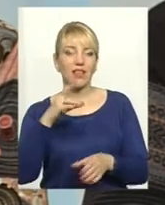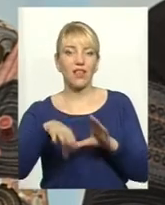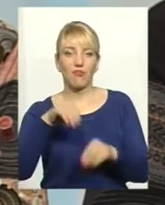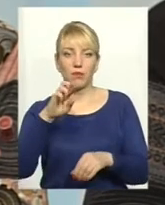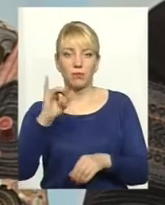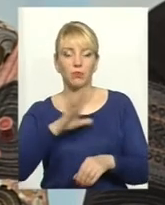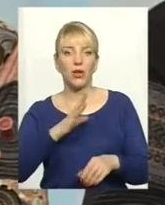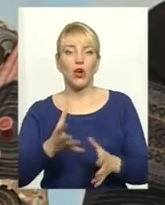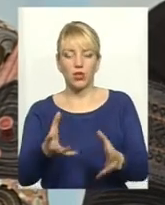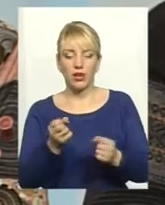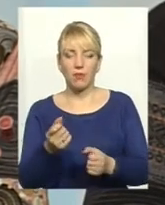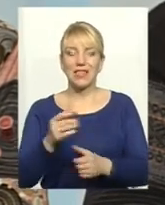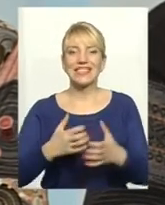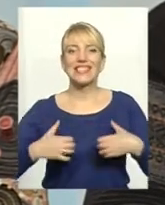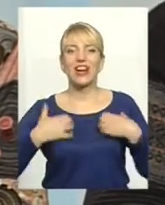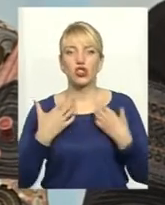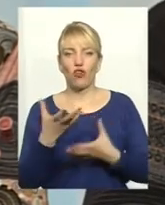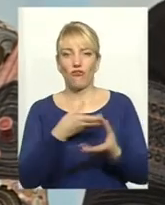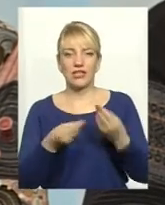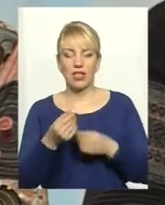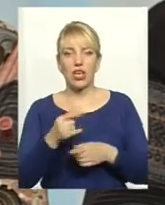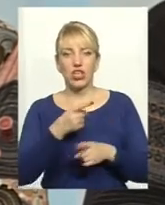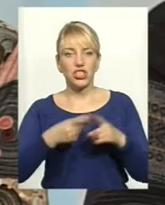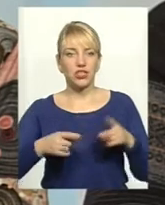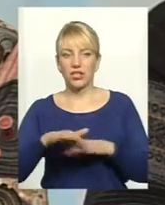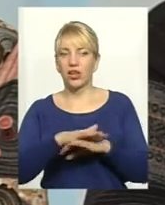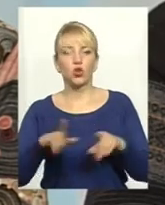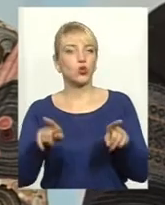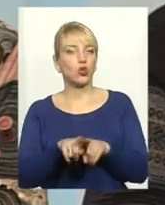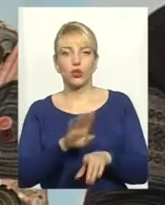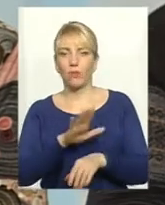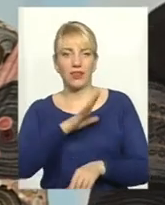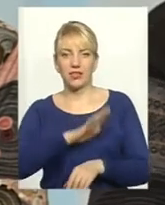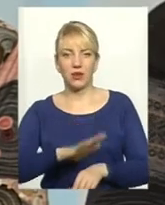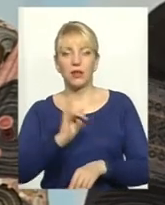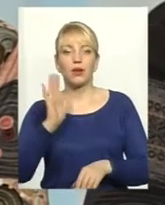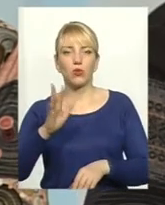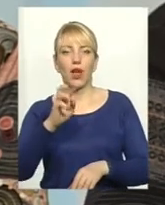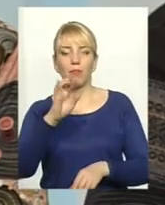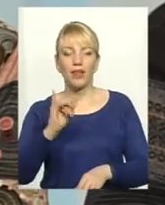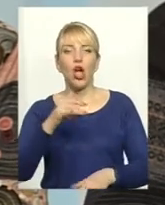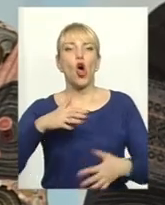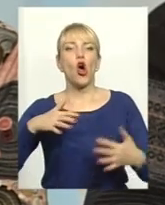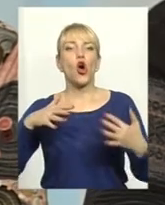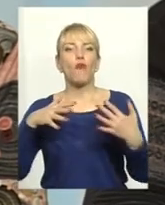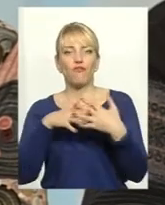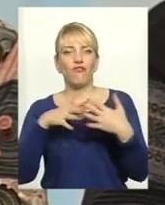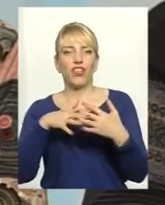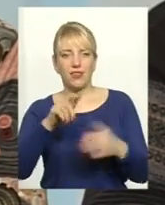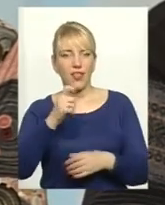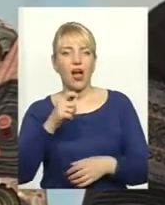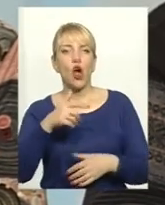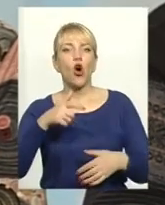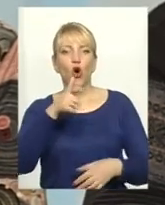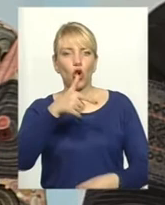фальсифікацію. І частина суспільства не стерпіла би. І тоді була би громадянська війна вже по всій території України. Тобто це було неминуче.